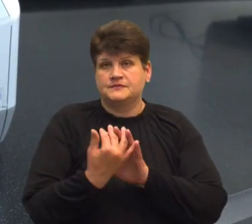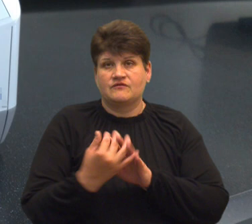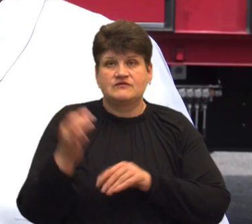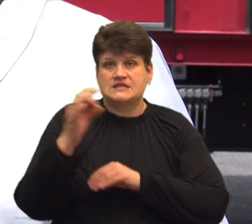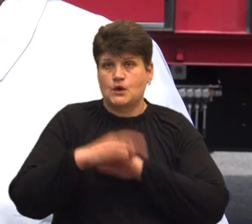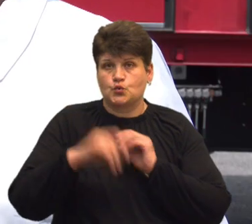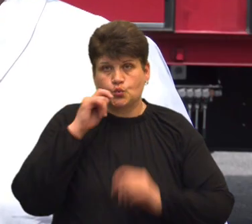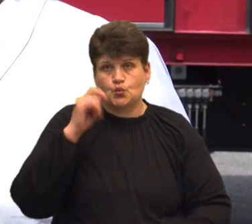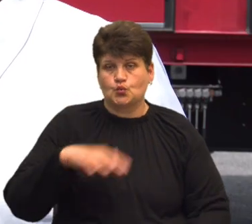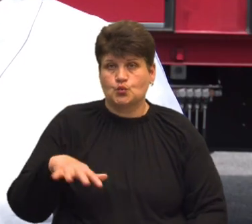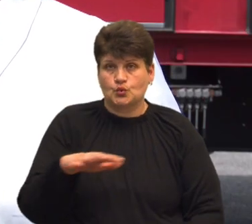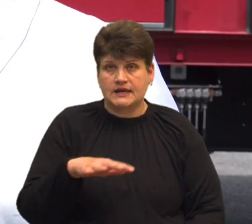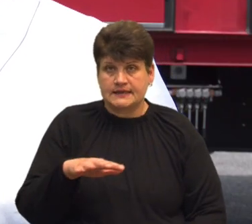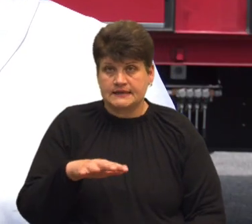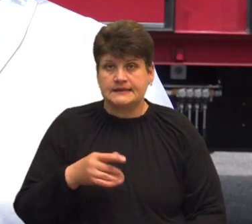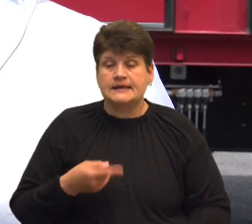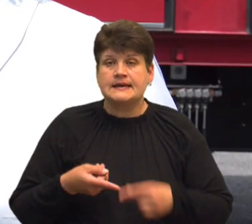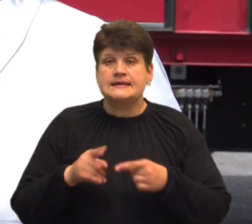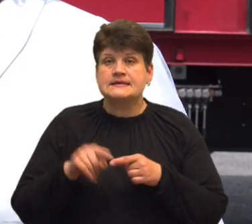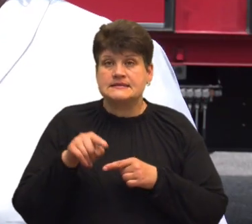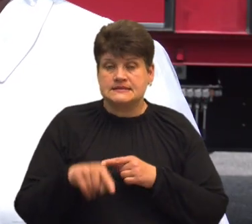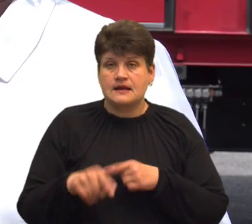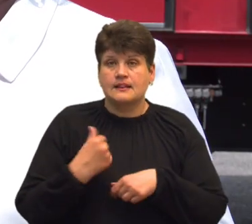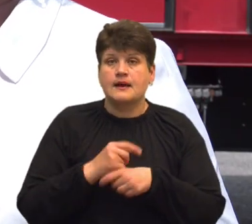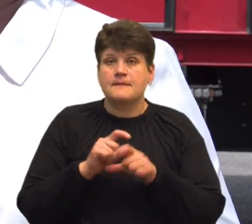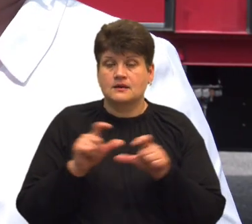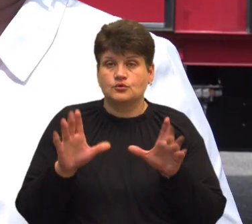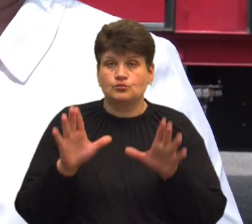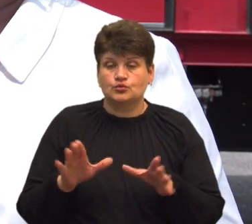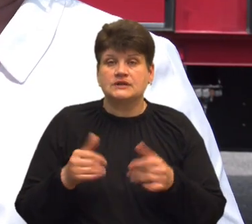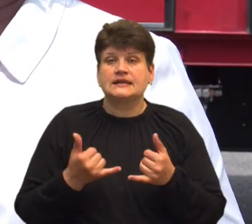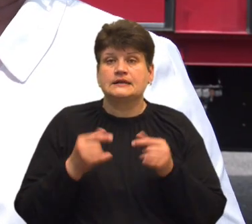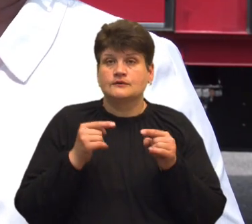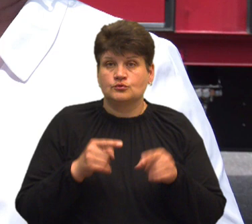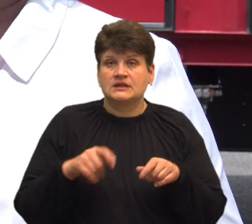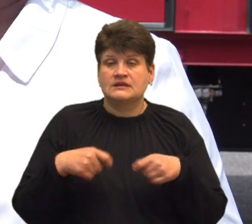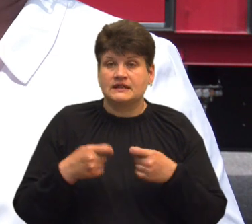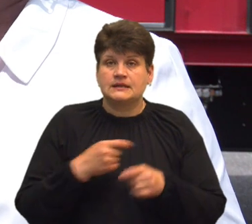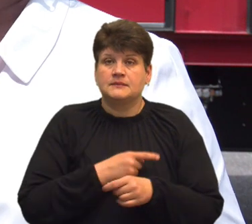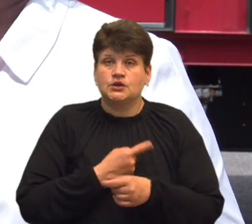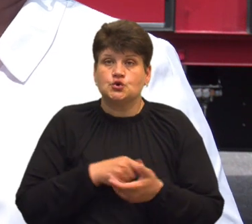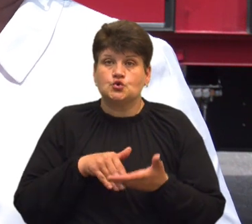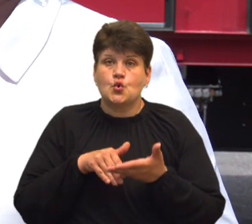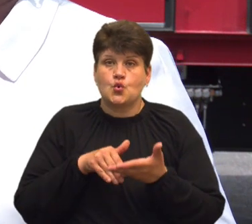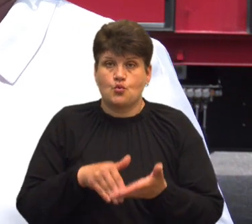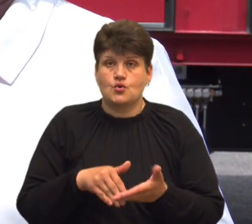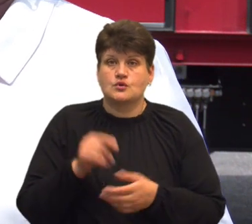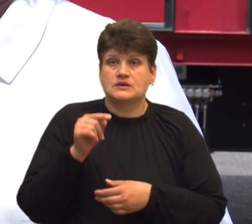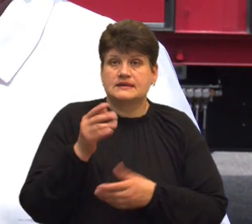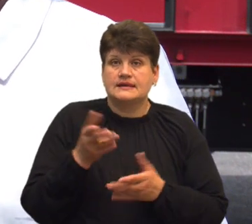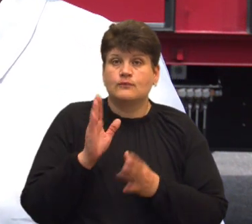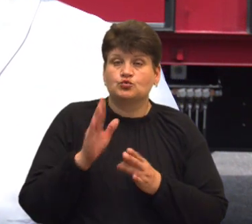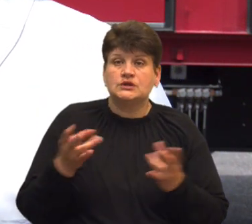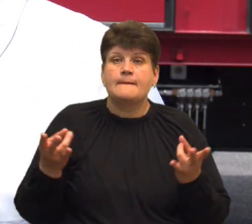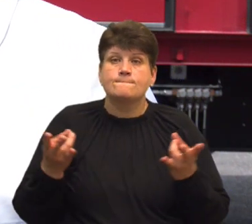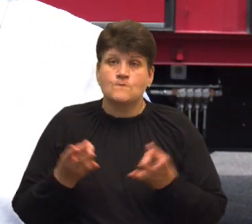України. Того, що ця лабораторія так і була назначена, для того, щоб надавати там медичну допомогу, де буде потреба, де